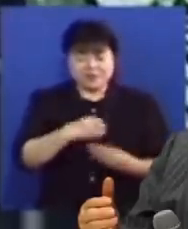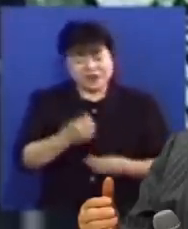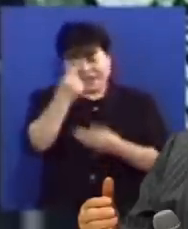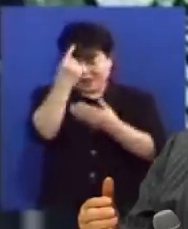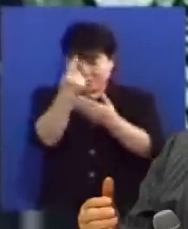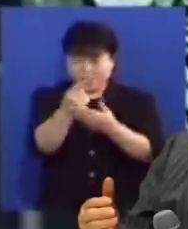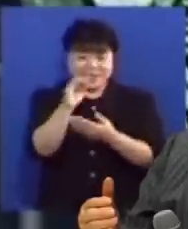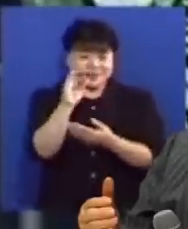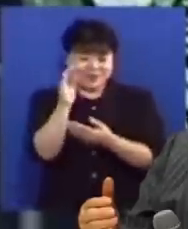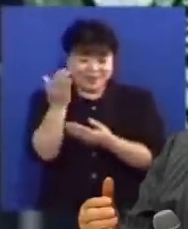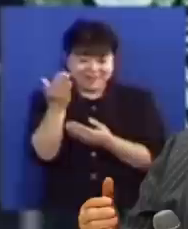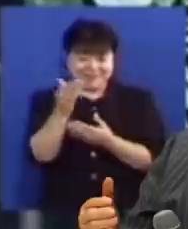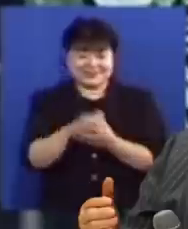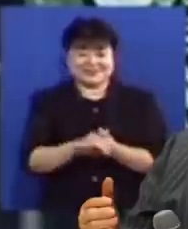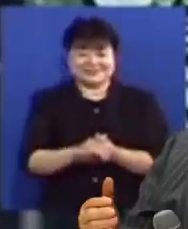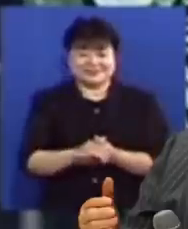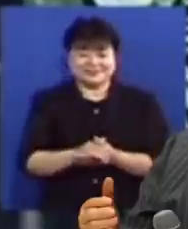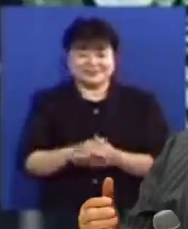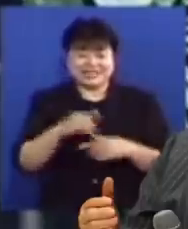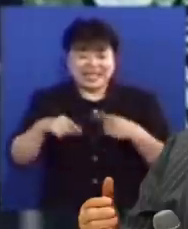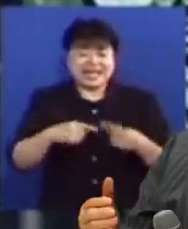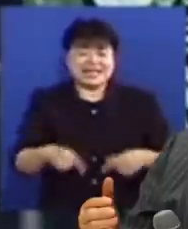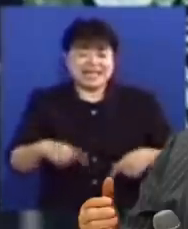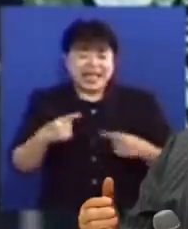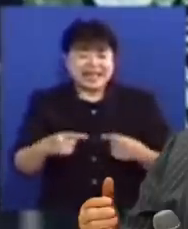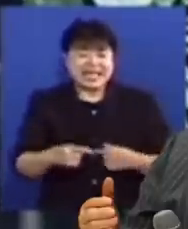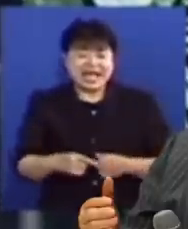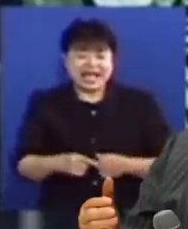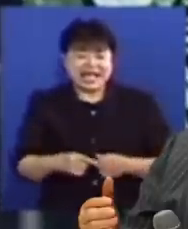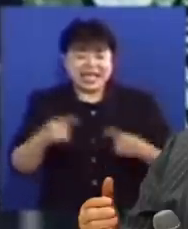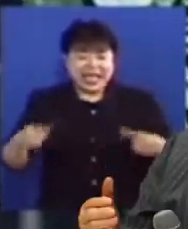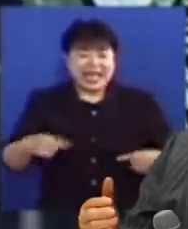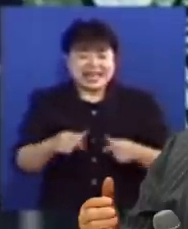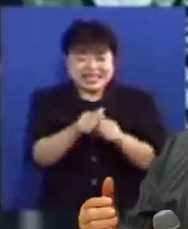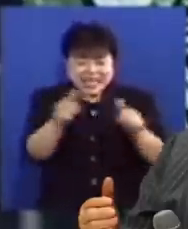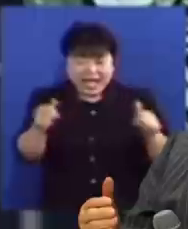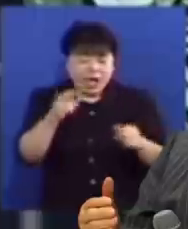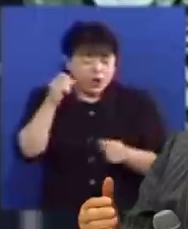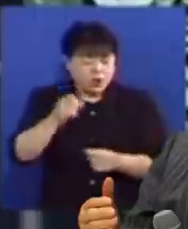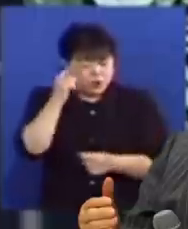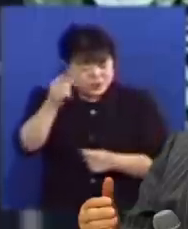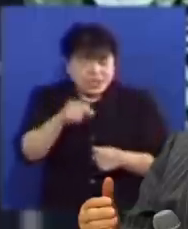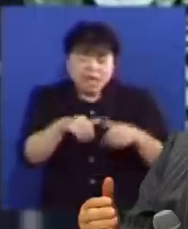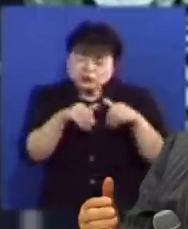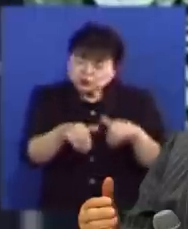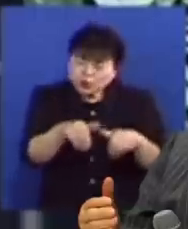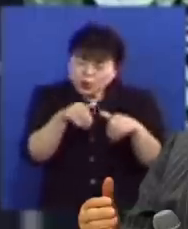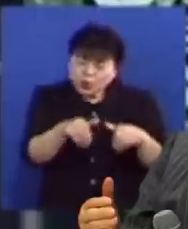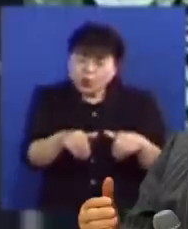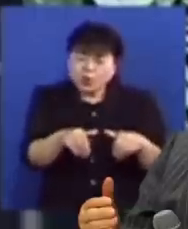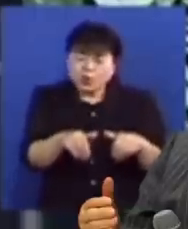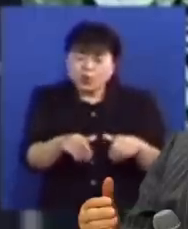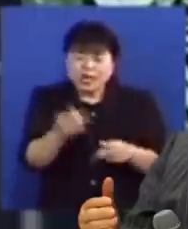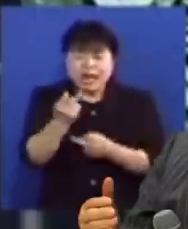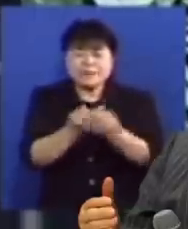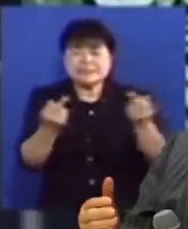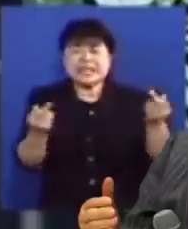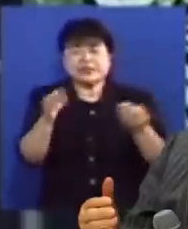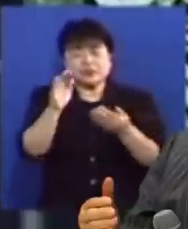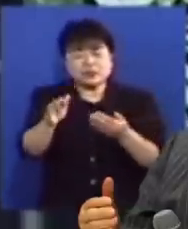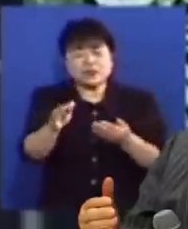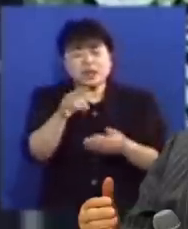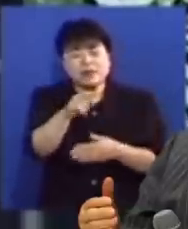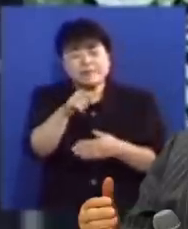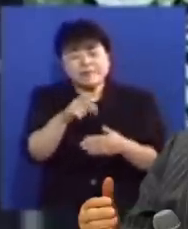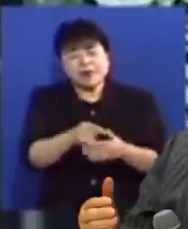것입니다 엘리야 같은 위대한 종도 갈맬살 이후에 너무